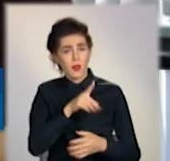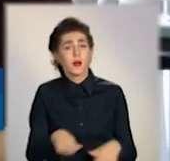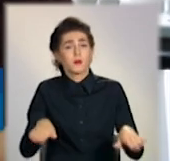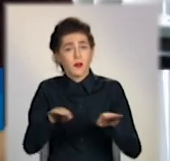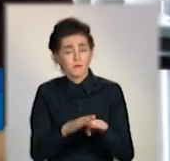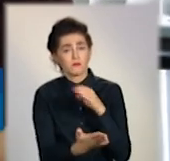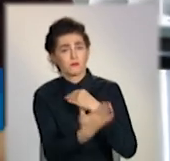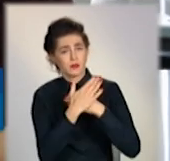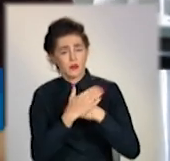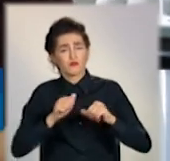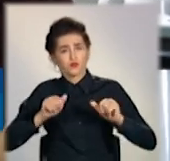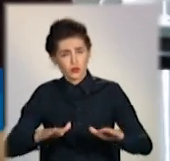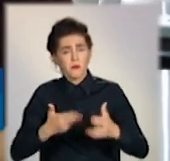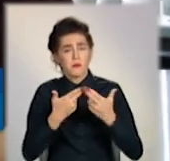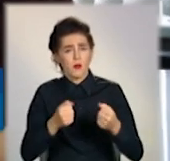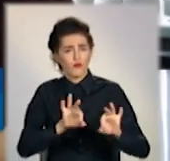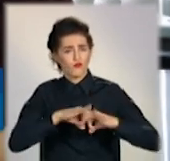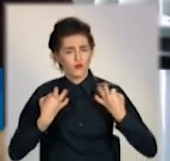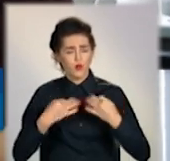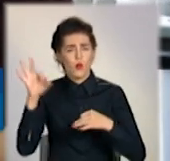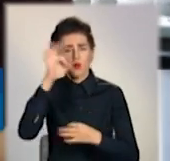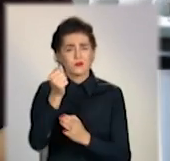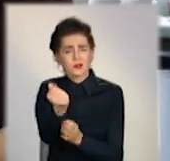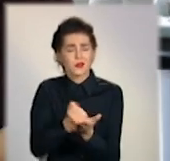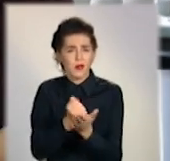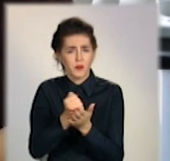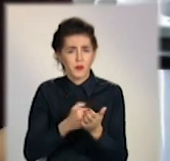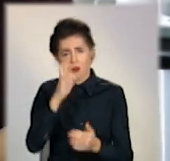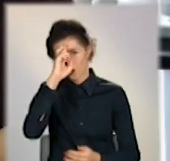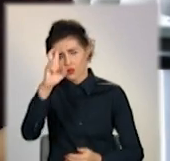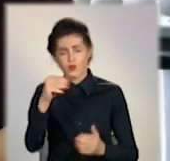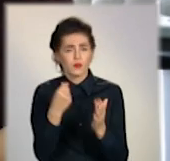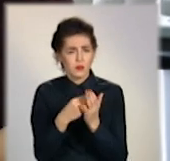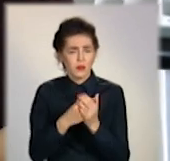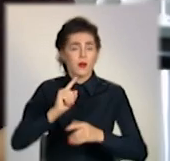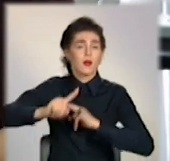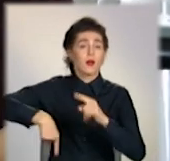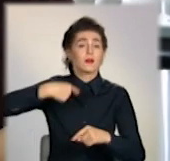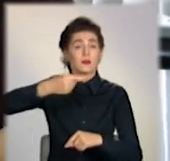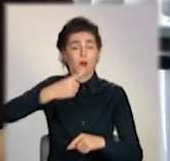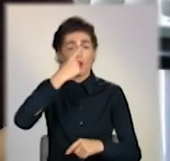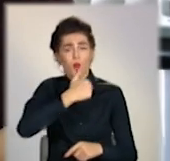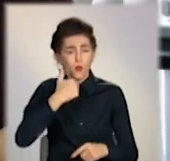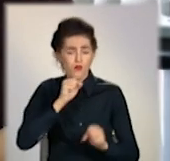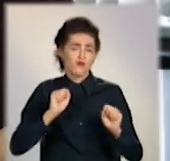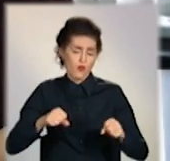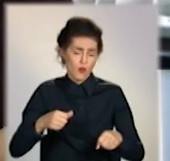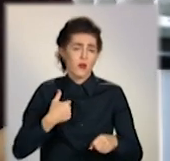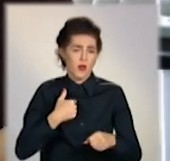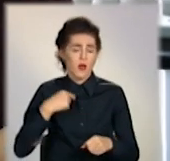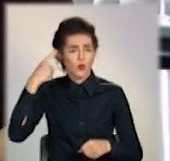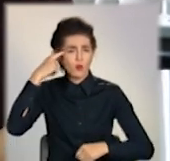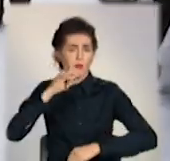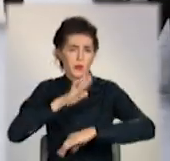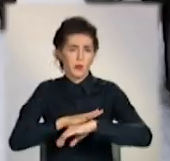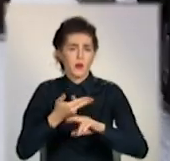і дану субвенцію з резервного фонду державного бюджету перенесе на наступний рік, так, звичайно, в наступному році ми зможемо завершити